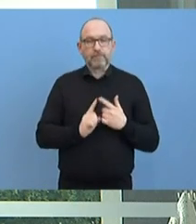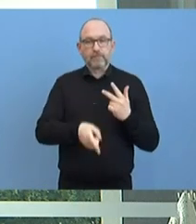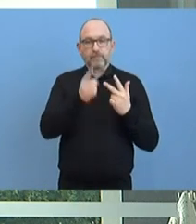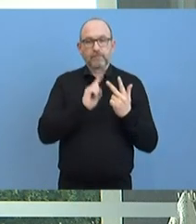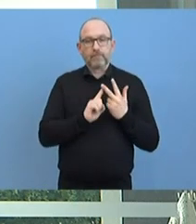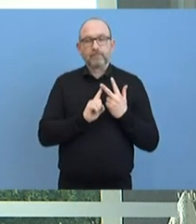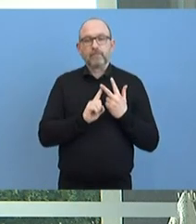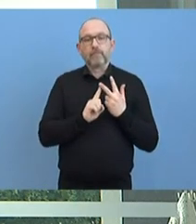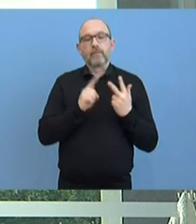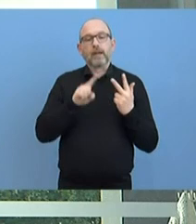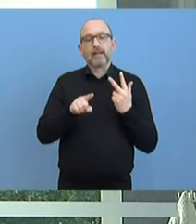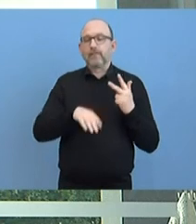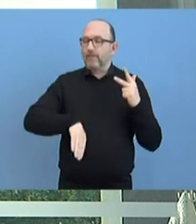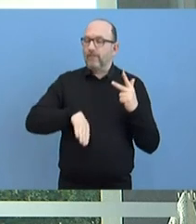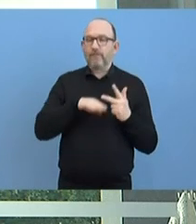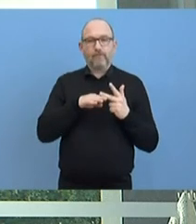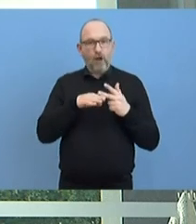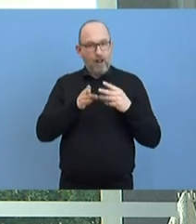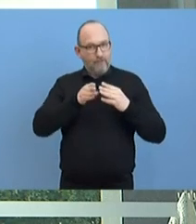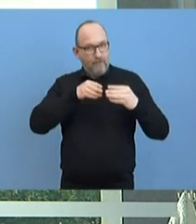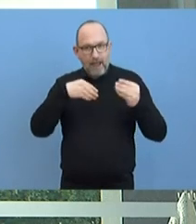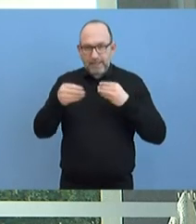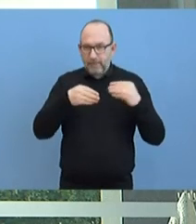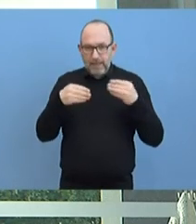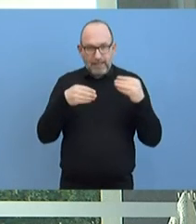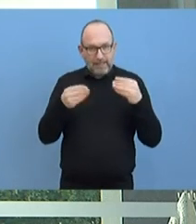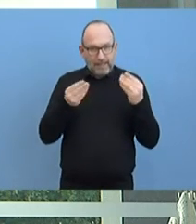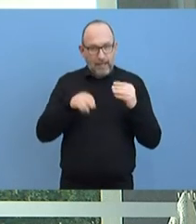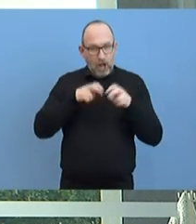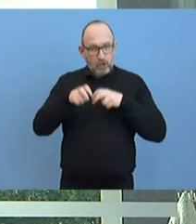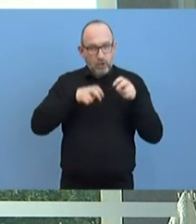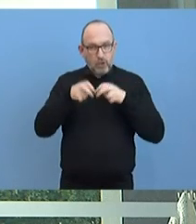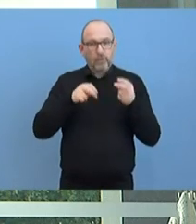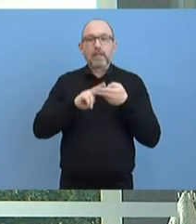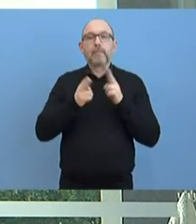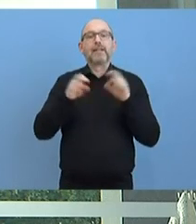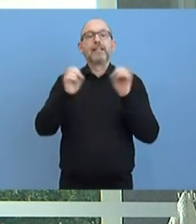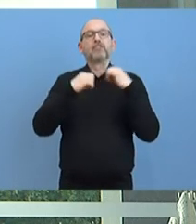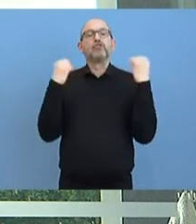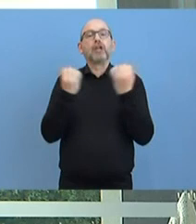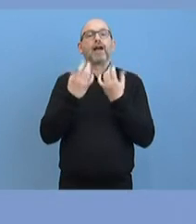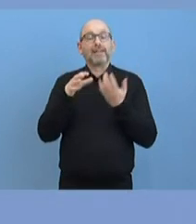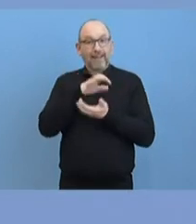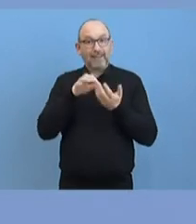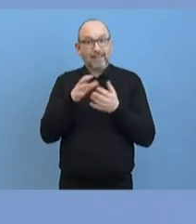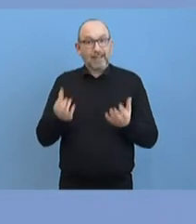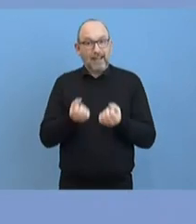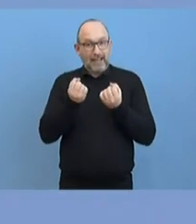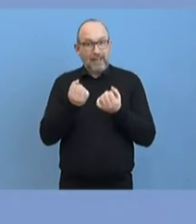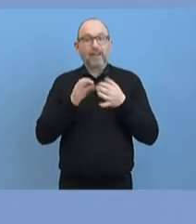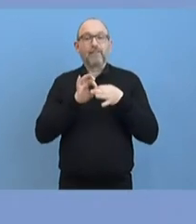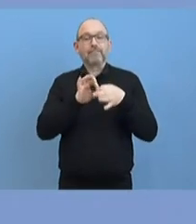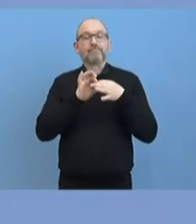die volle Flexibilität zu nutzen für die Maßnahmen, die die Mitgliedstaaten jetzt in der Krise ergreifen, im europäischen